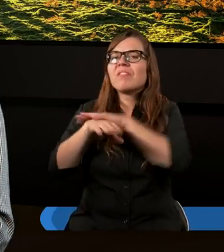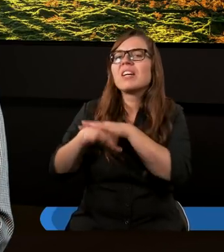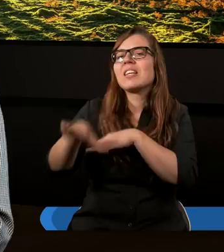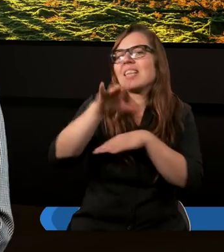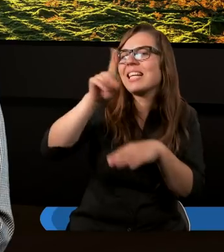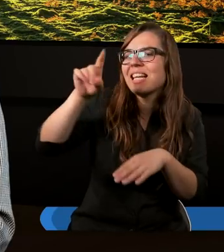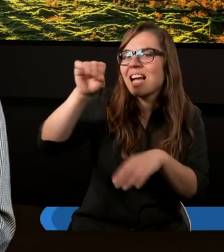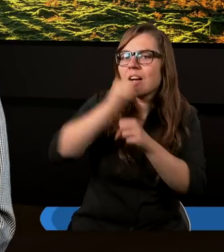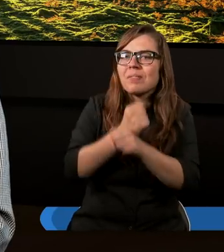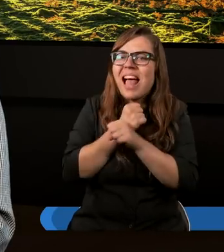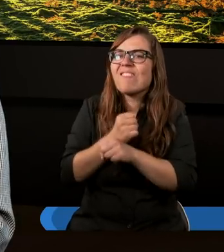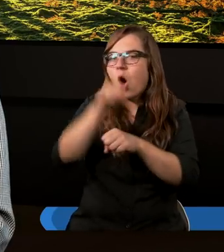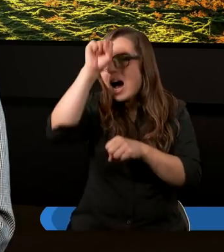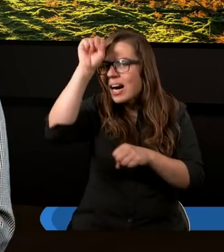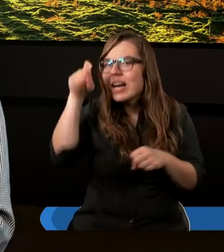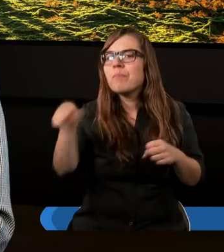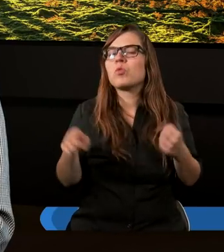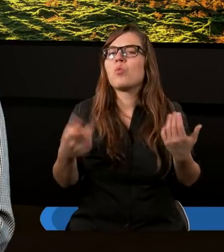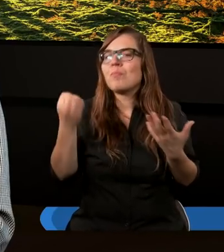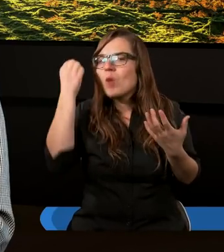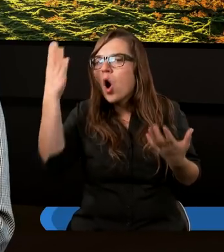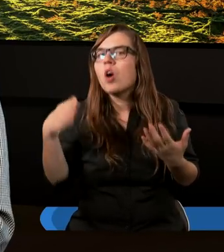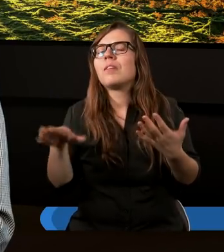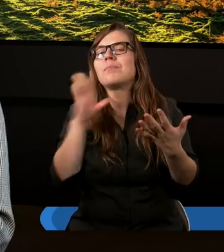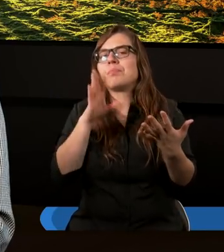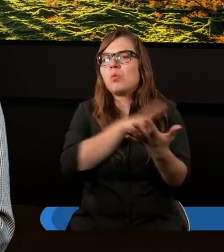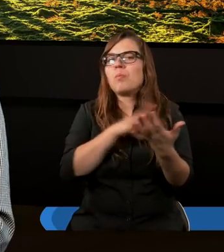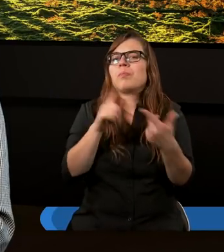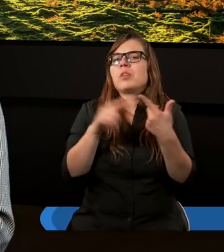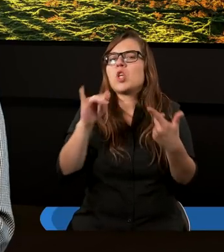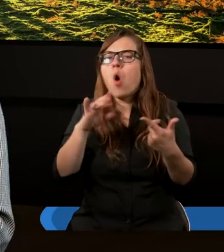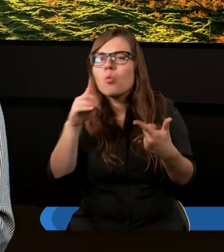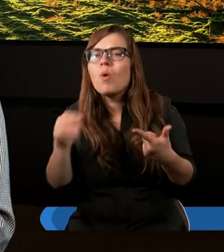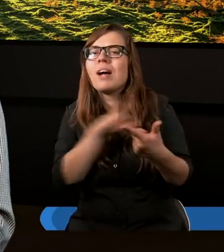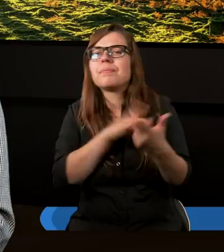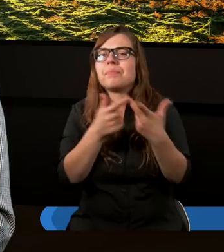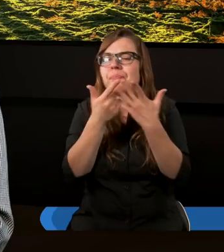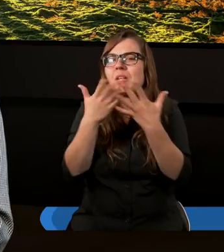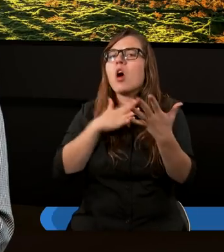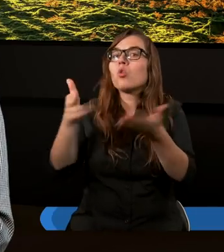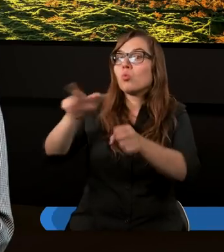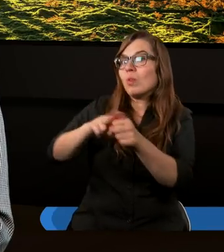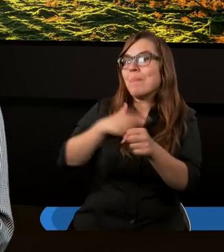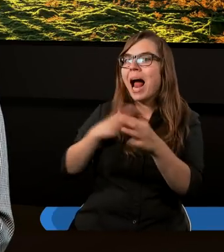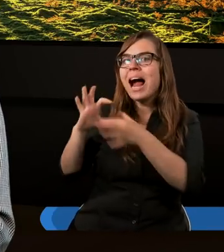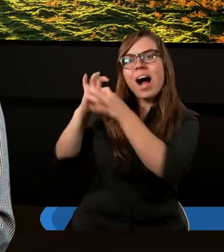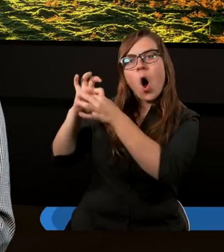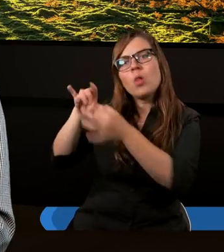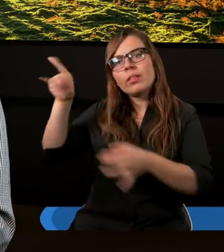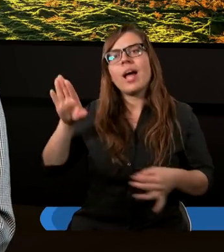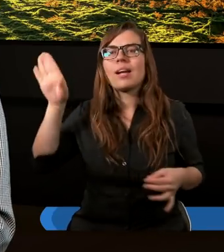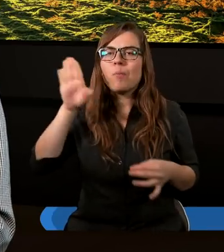Egiptu. Umarł Mojżesz, umarł Jozłe, wielcy przywódcy, którzy mieli bardzo bliski kontakt z Panem Bogiem.